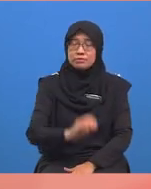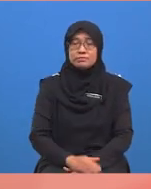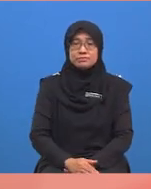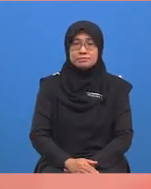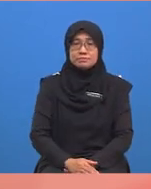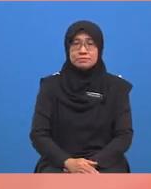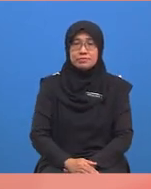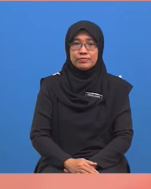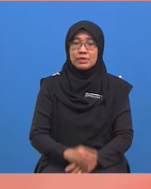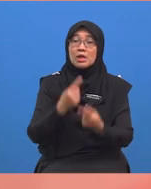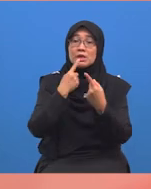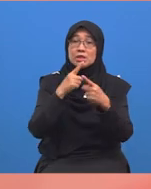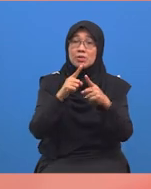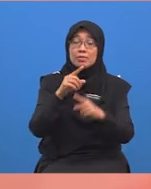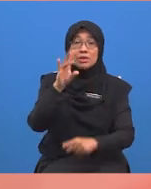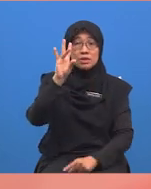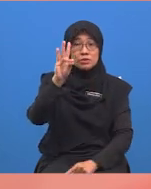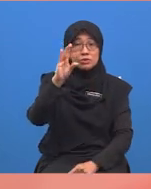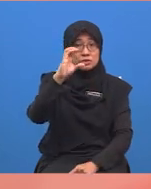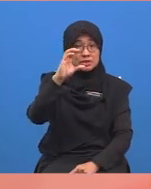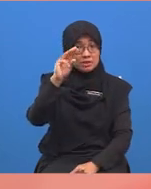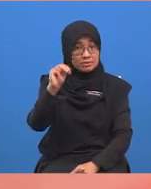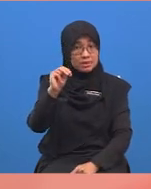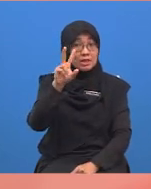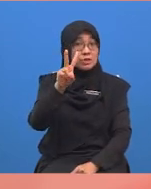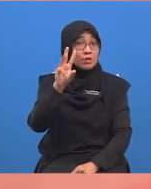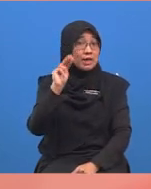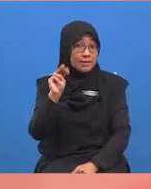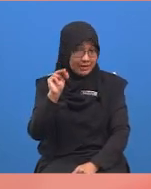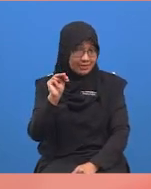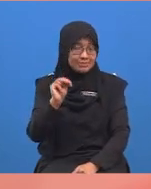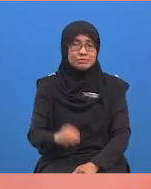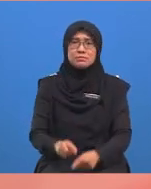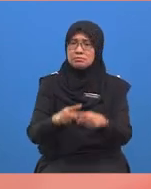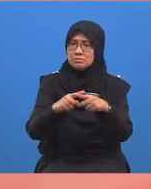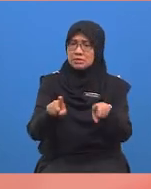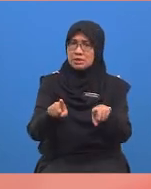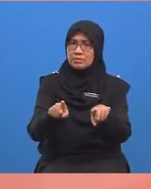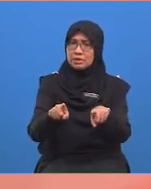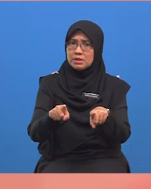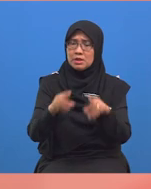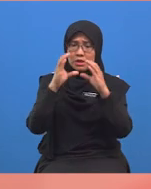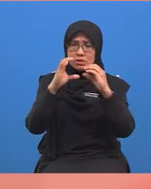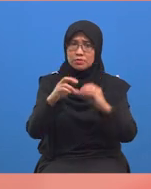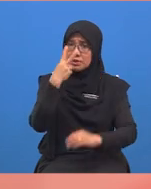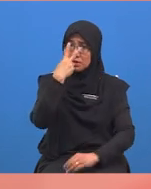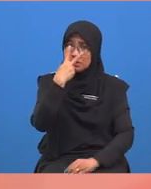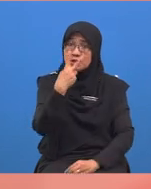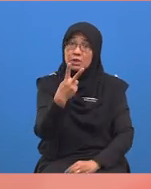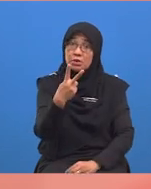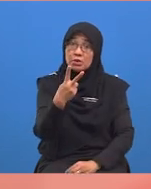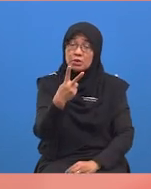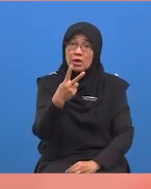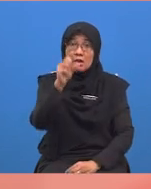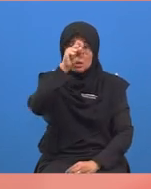ialah tujuh sentimeter, dua milimeter. Tapi, cuba murid-murid lihat semula kehendak